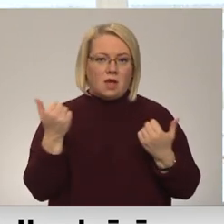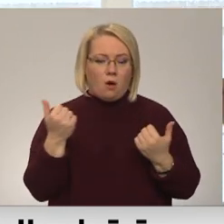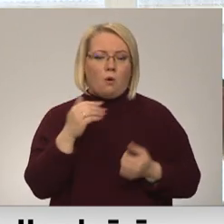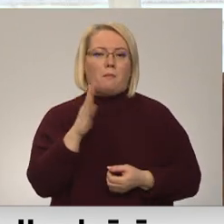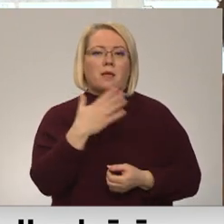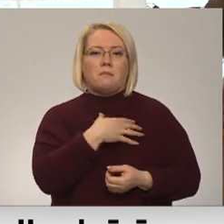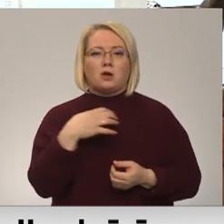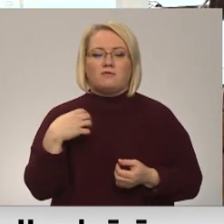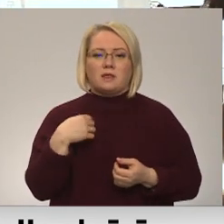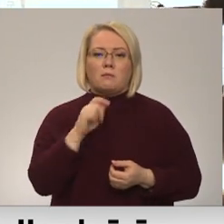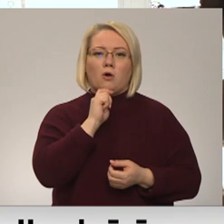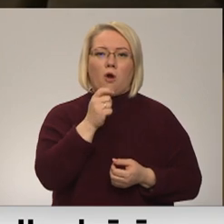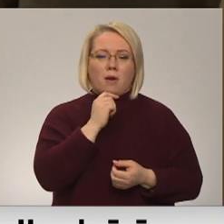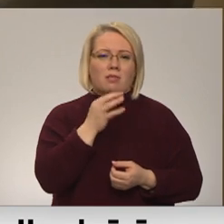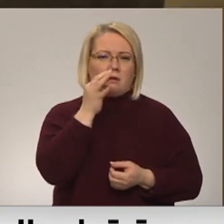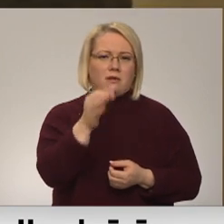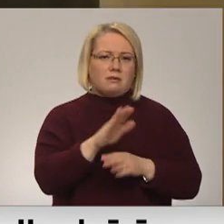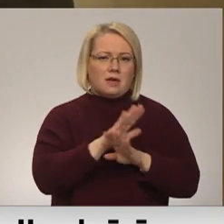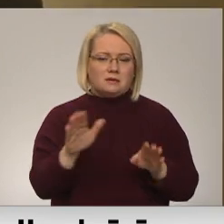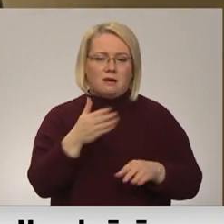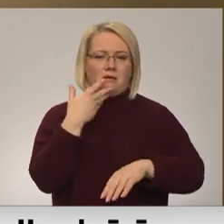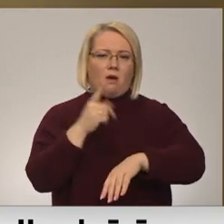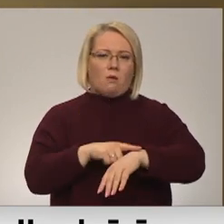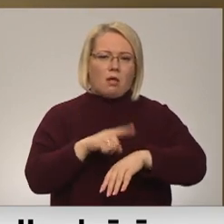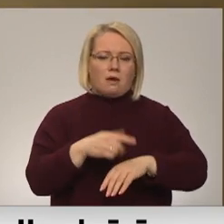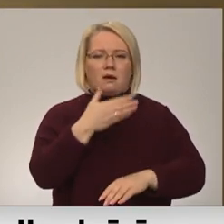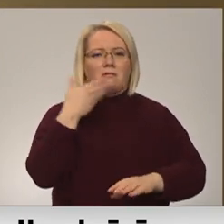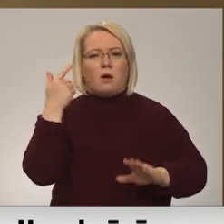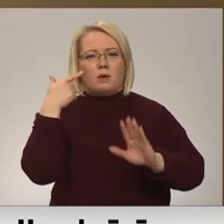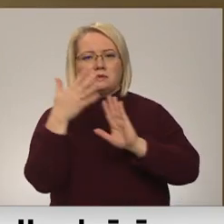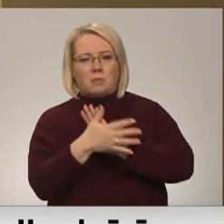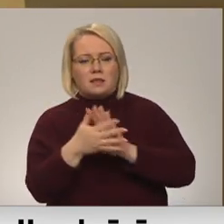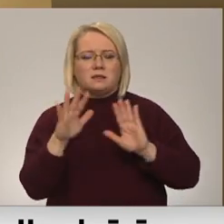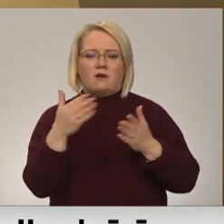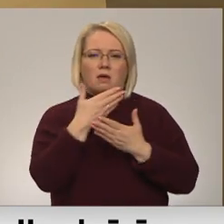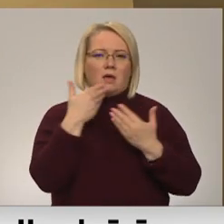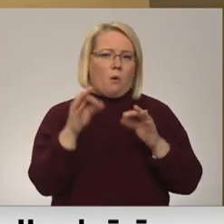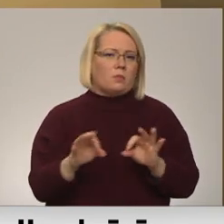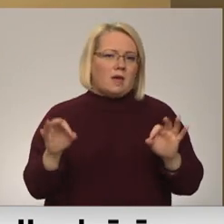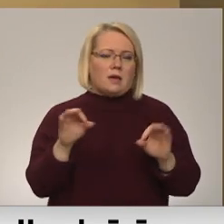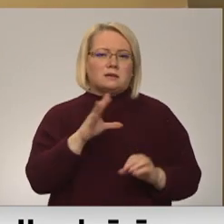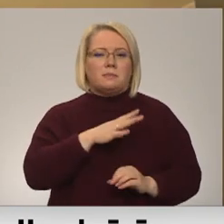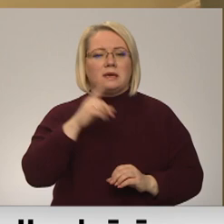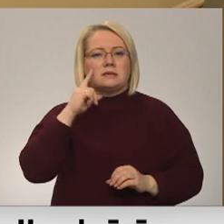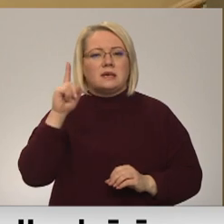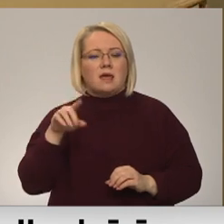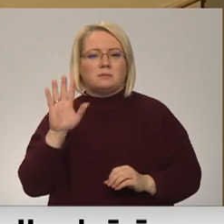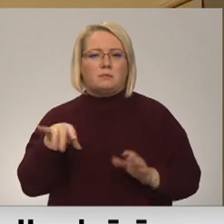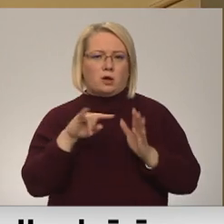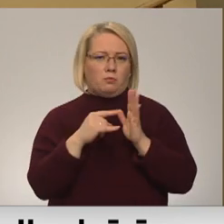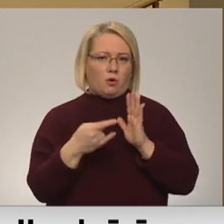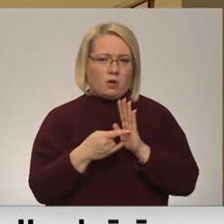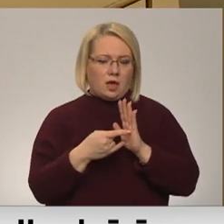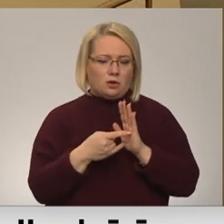pašvaldības komentāru nesniedza. Nav laika, nav izpratnes vai arī nav nekas bijis zināms par projektu. Ir